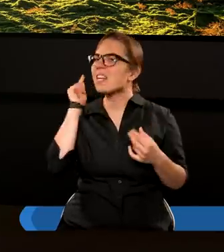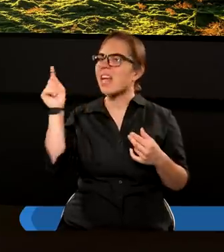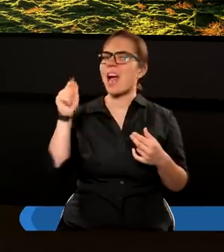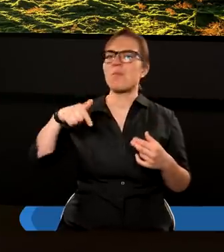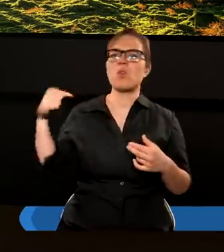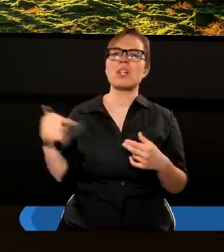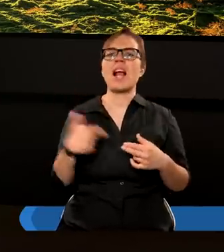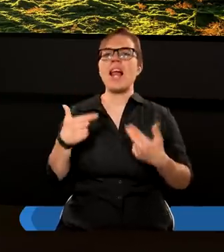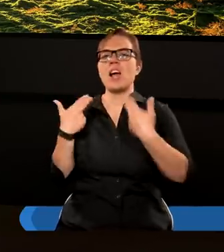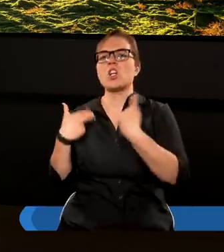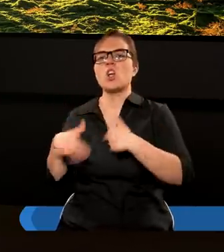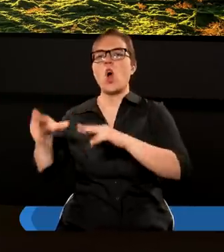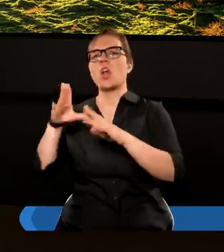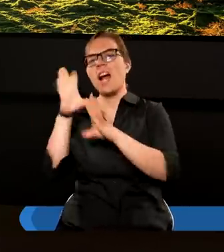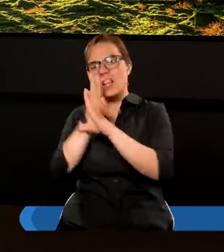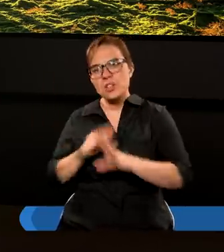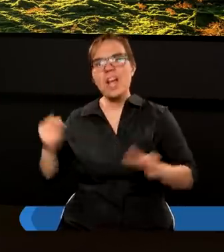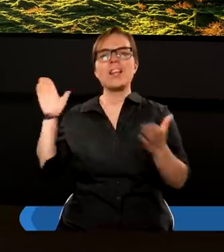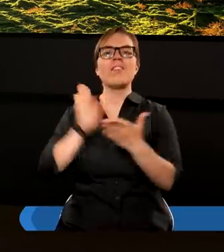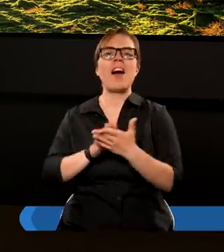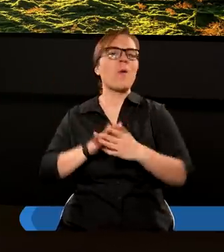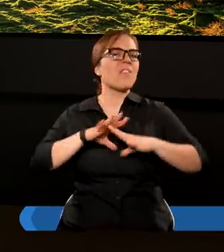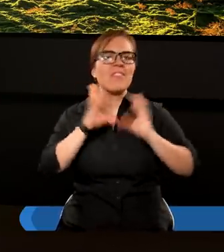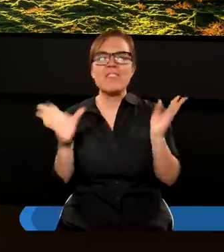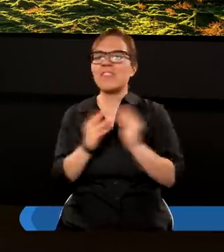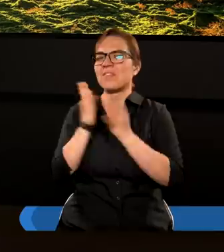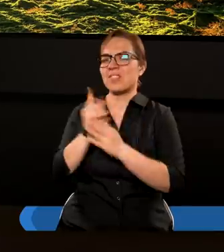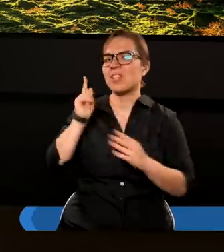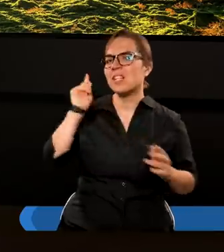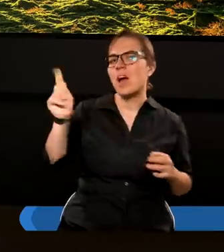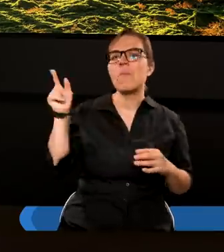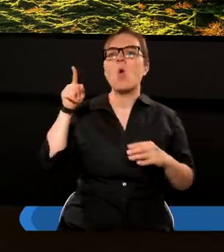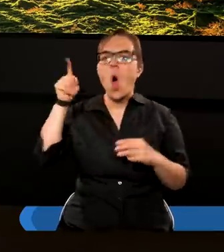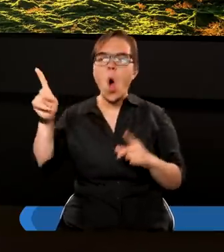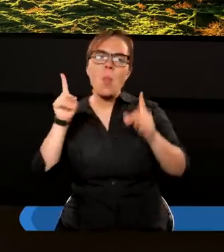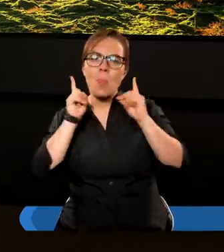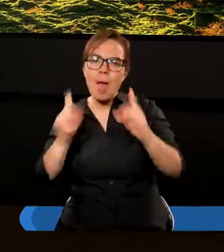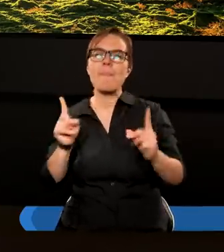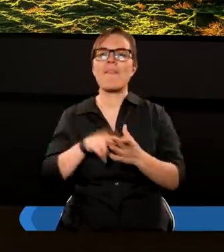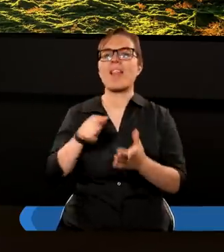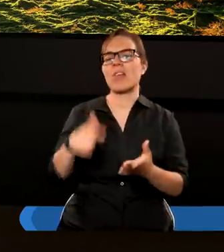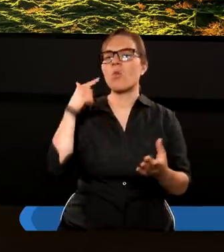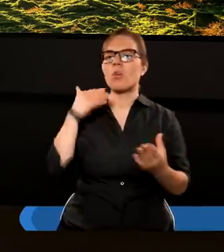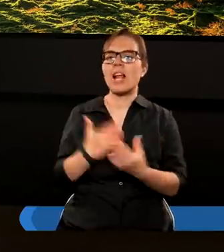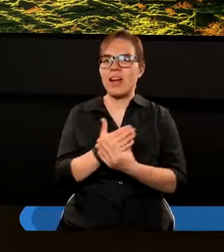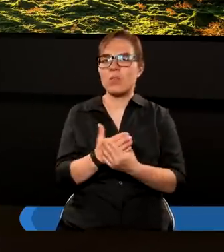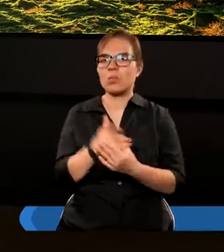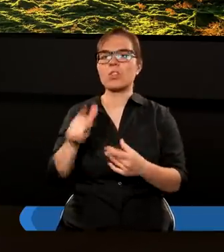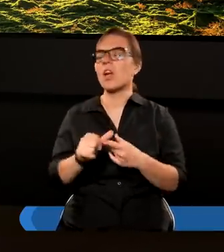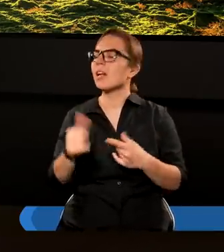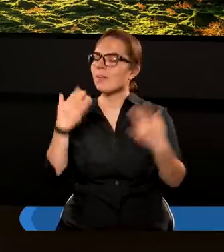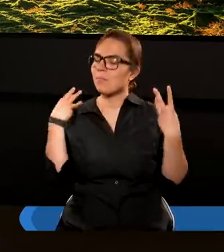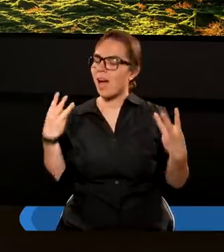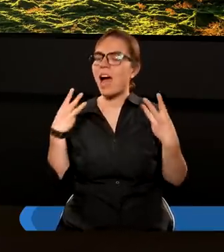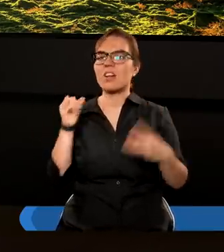należy oddać cześć i chwałę i wszystko, bo On rzeczywiście na to zasługuje. to bardzo